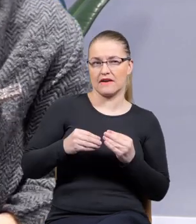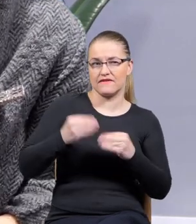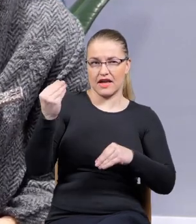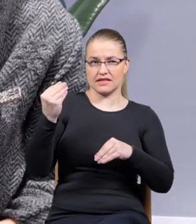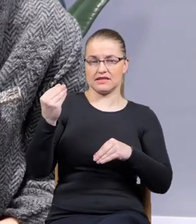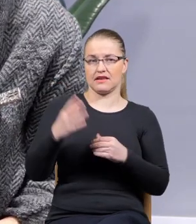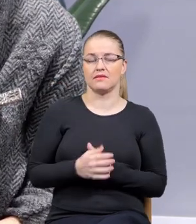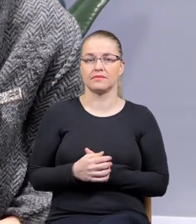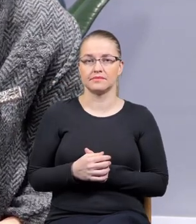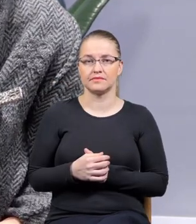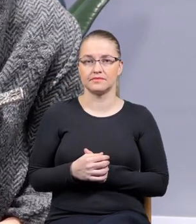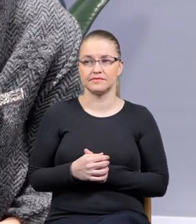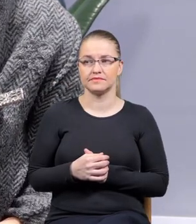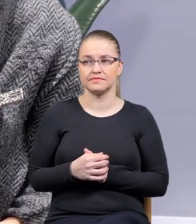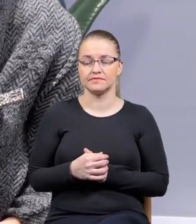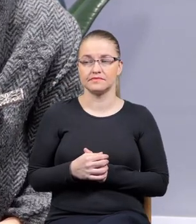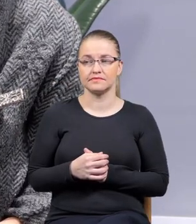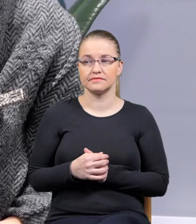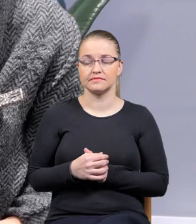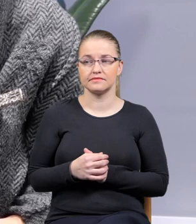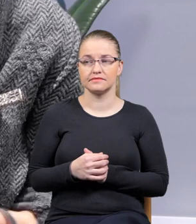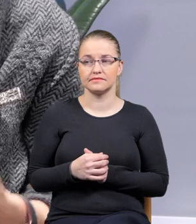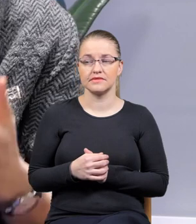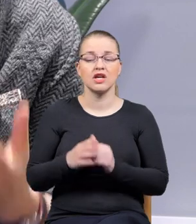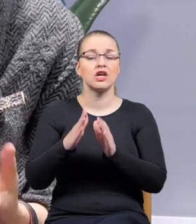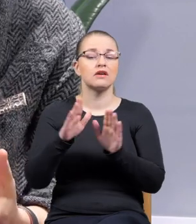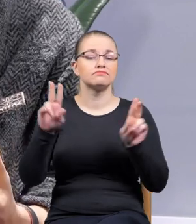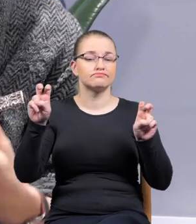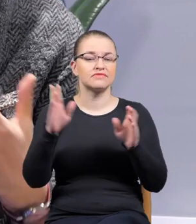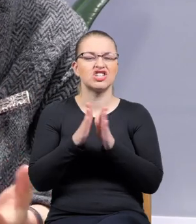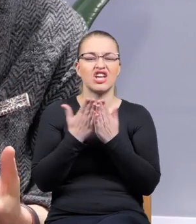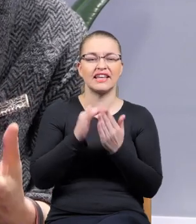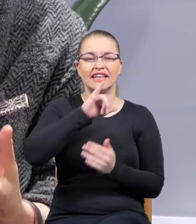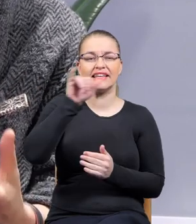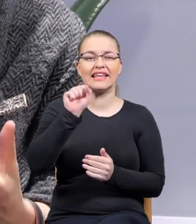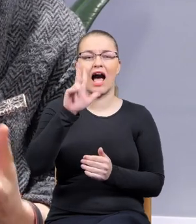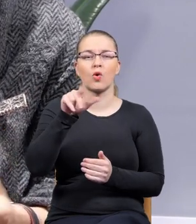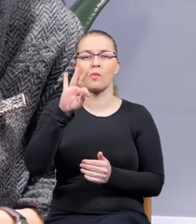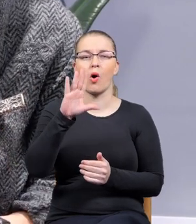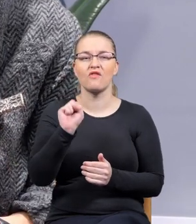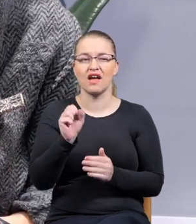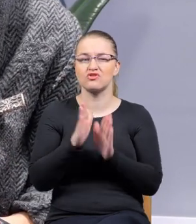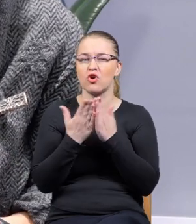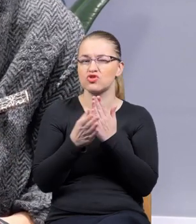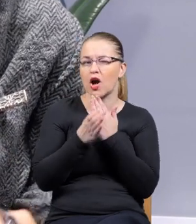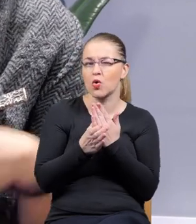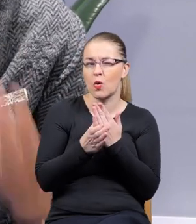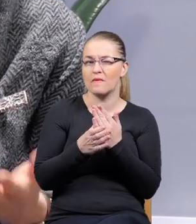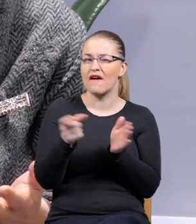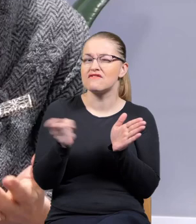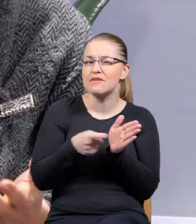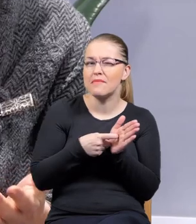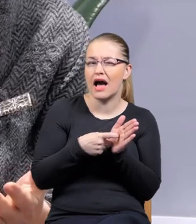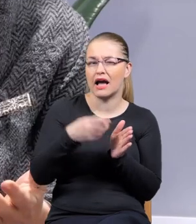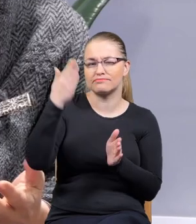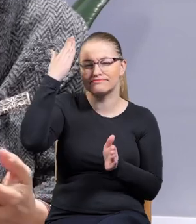dużo bardziej dramatycznie, bo księgi jakubowe są grubą, wymagającą dosyć książką, więc wymaga